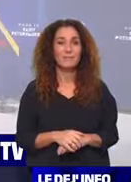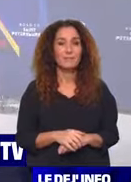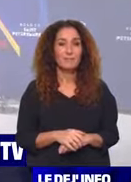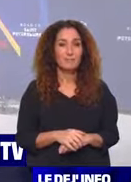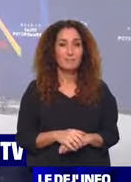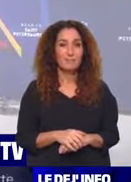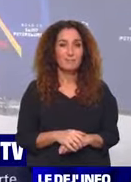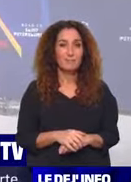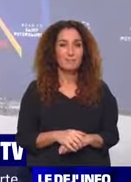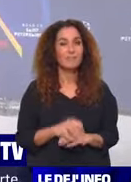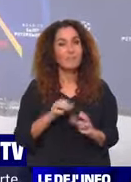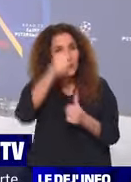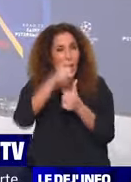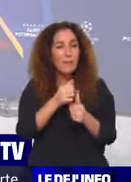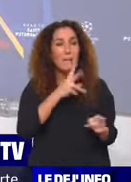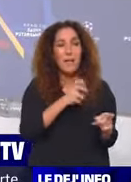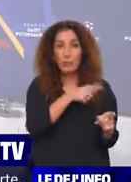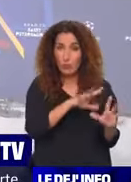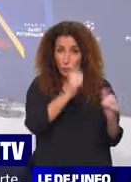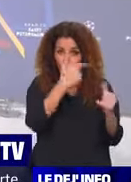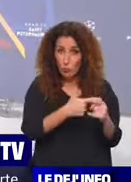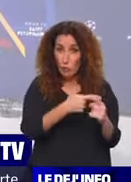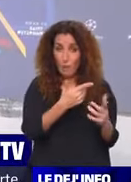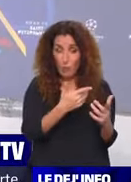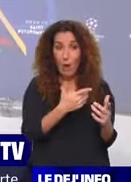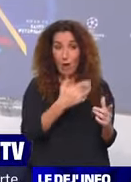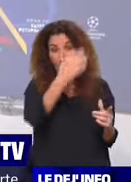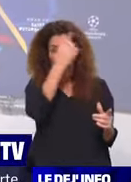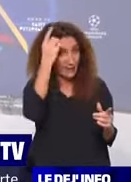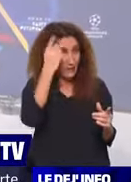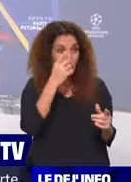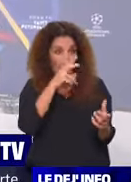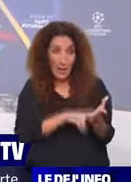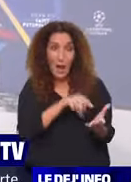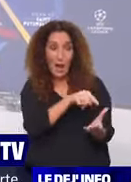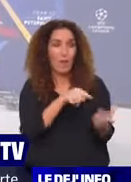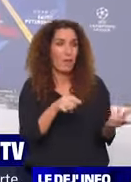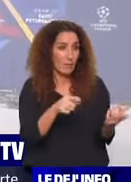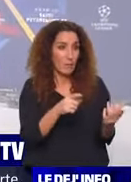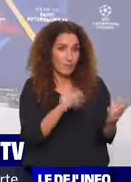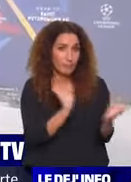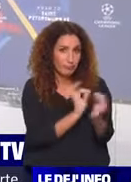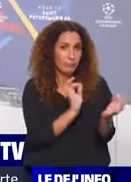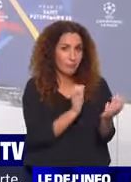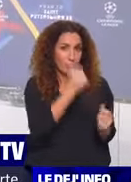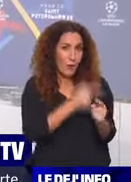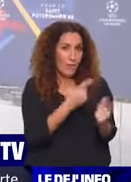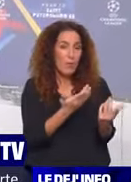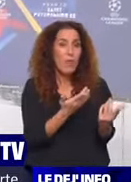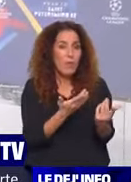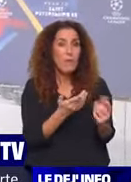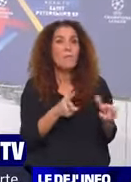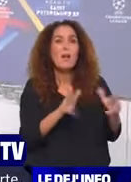évite le Real. On se souvient que le PSG avait déjà joué à plusieurs reprises le Real Madrid, que ce soit en phase de groupe ou en phase d'élimination